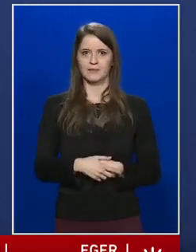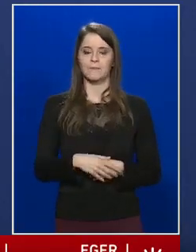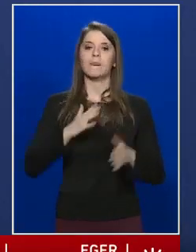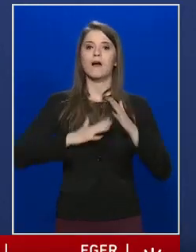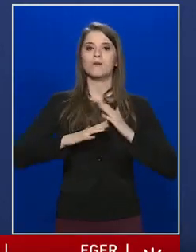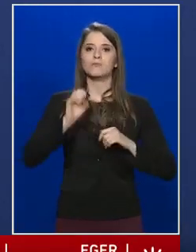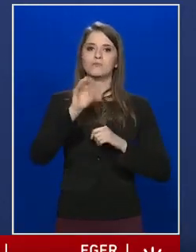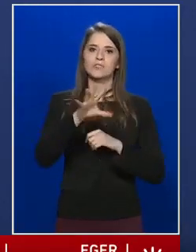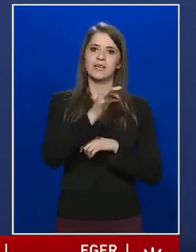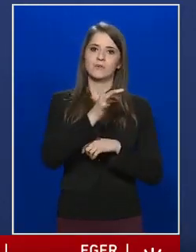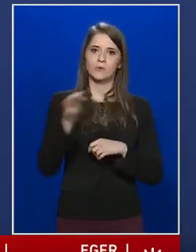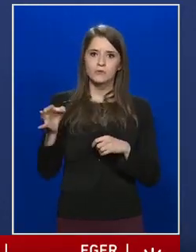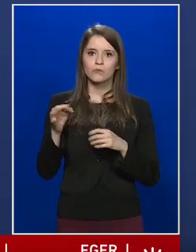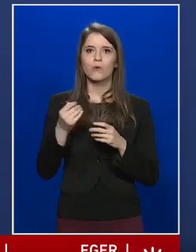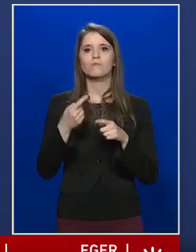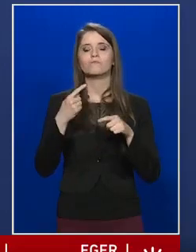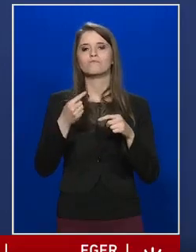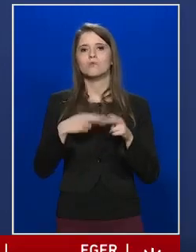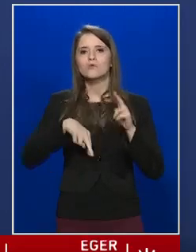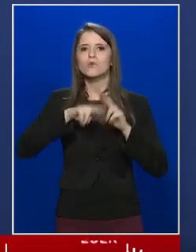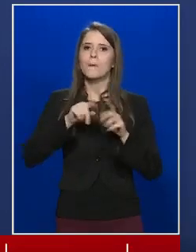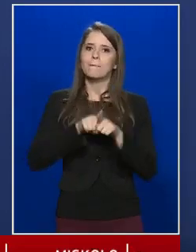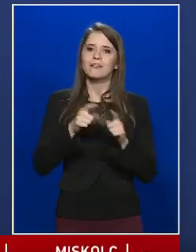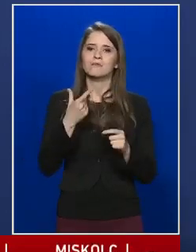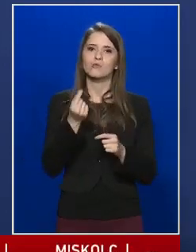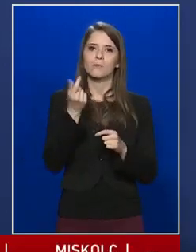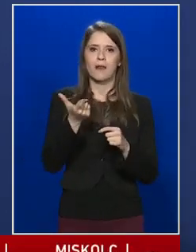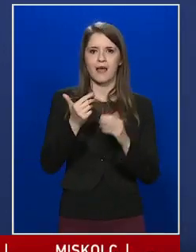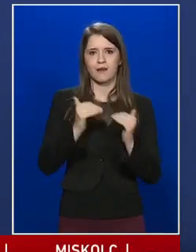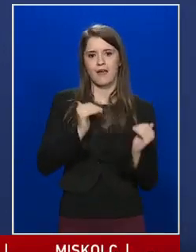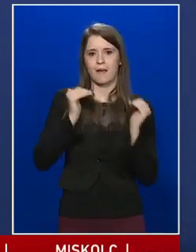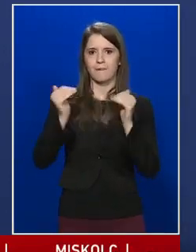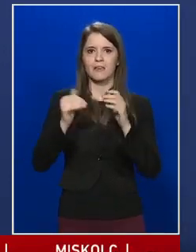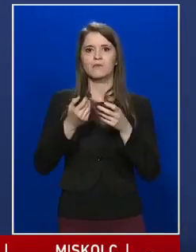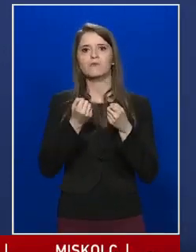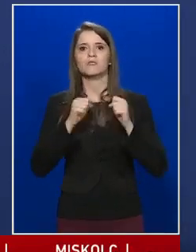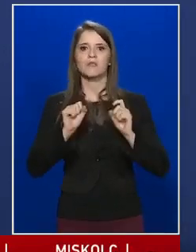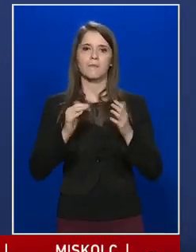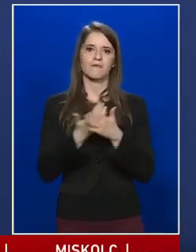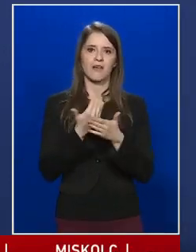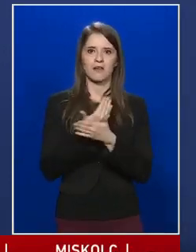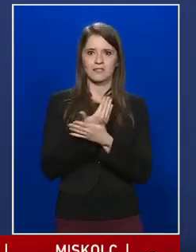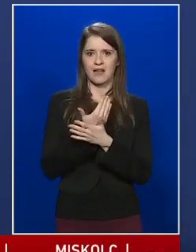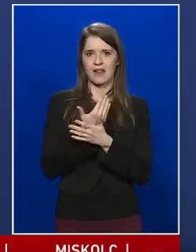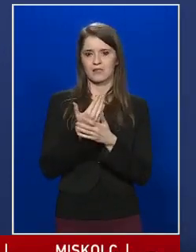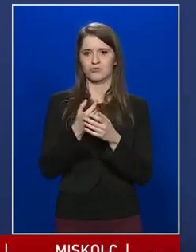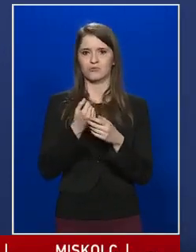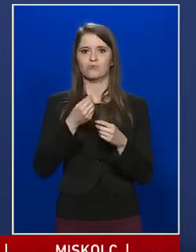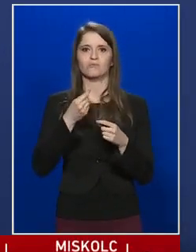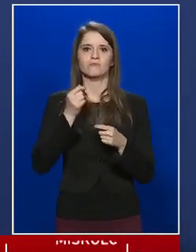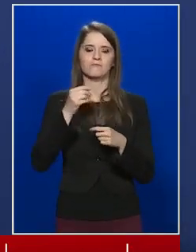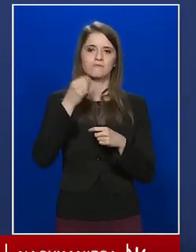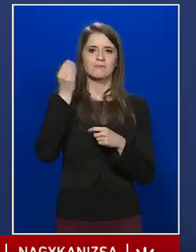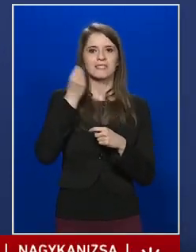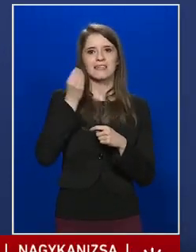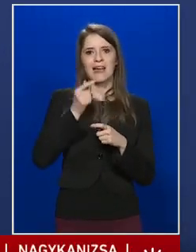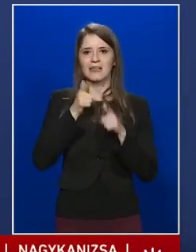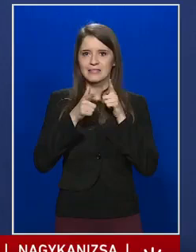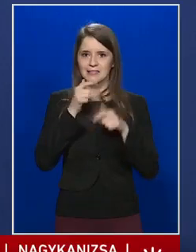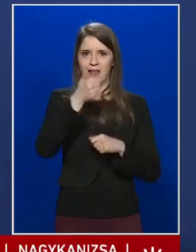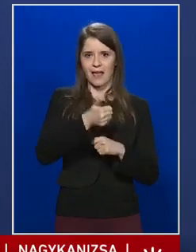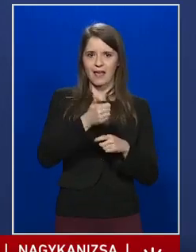-től több mint duplájára emeljük a szabad felhasználású diákhitel 1 havonta igényelhető összegét,